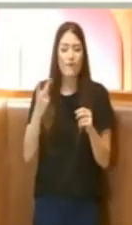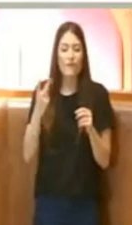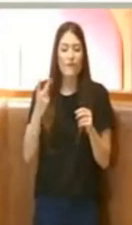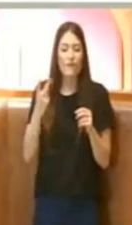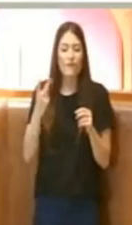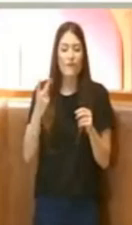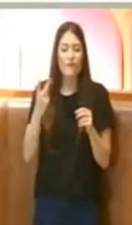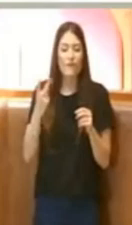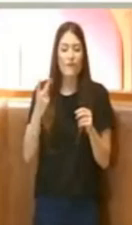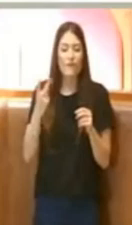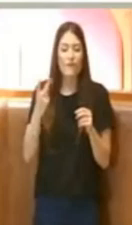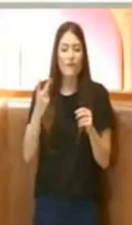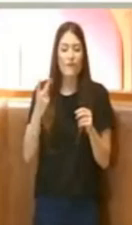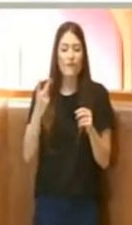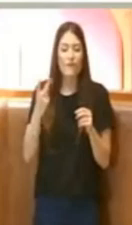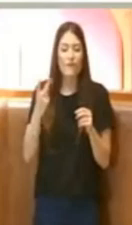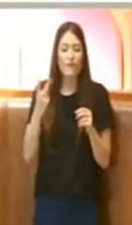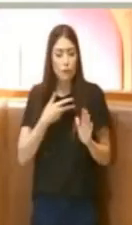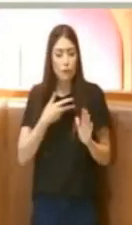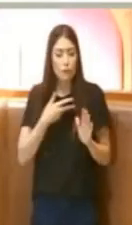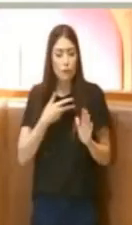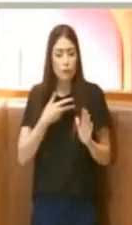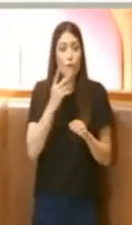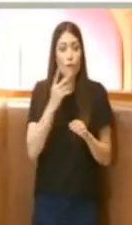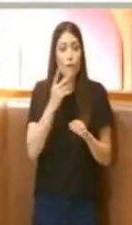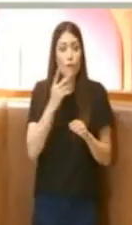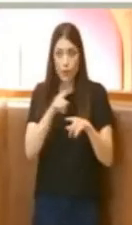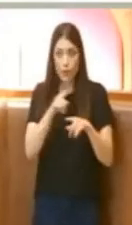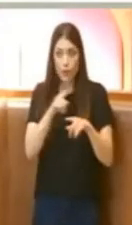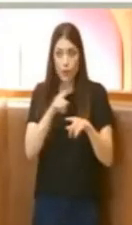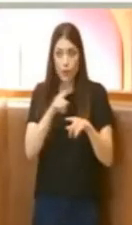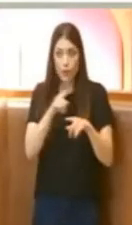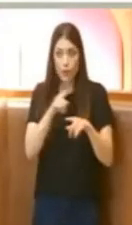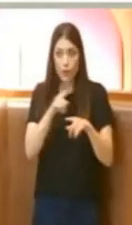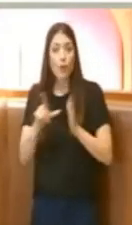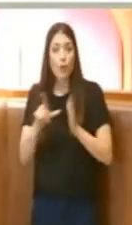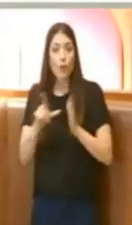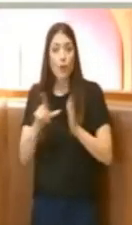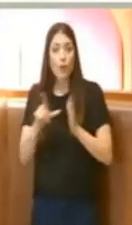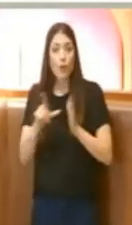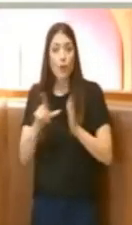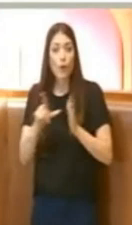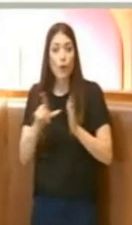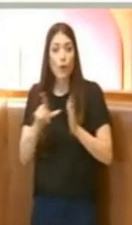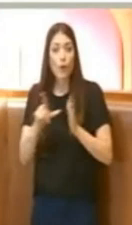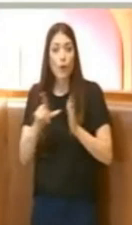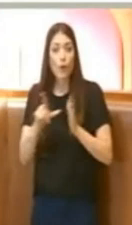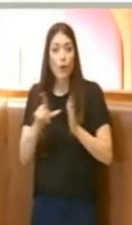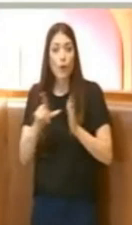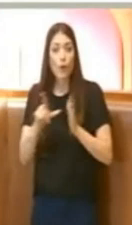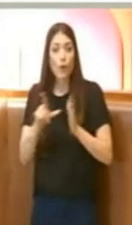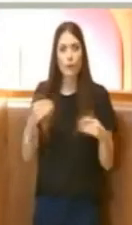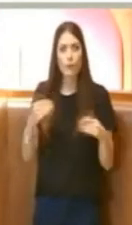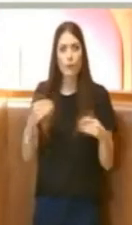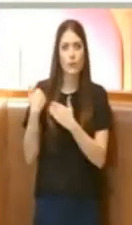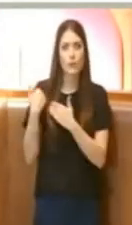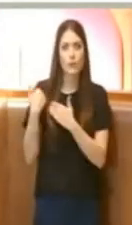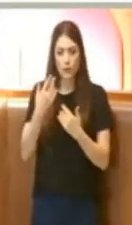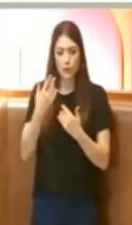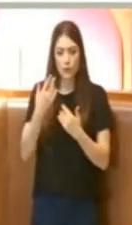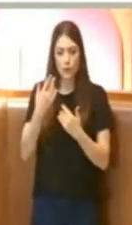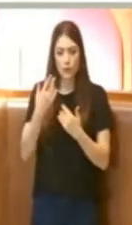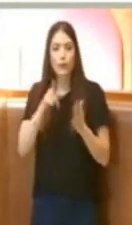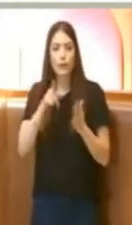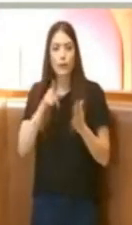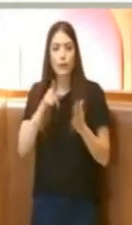motivo, quindi ecco se hai intenzione insieme di superarle allora ci assumiamo tutti la responsabilità anche del tempo necessario per trovare